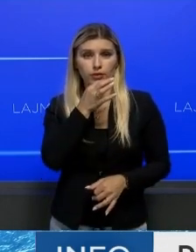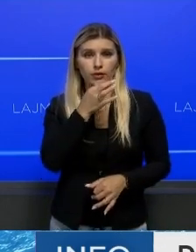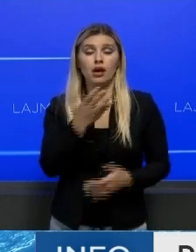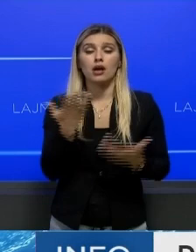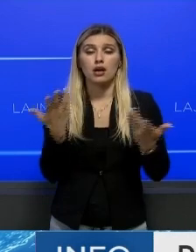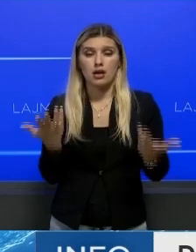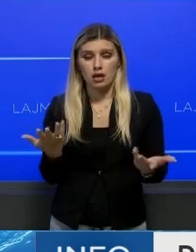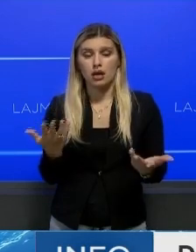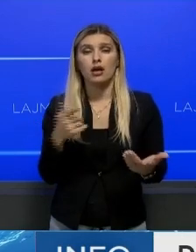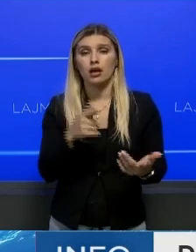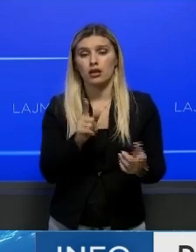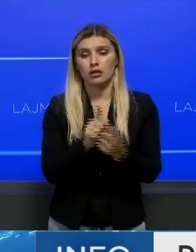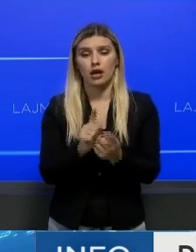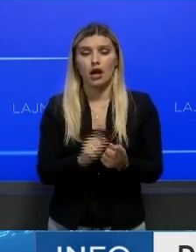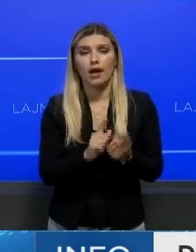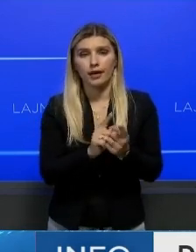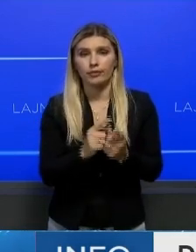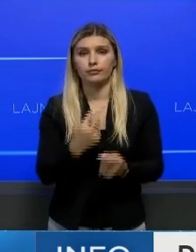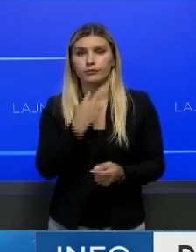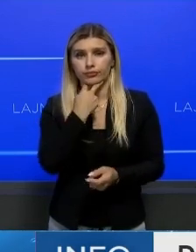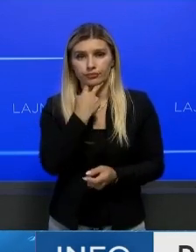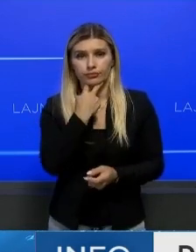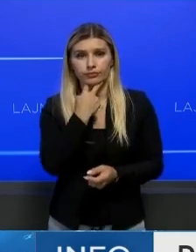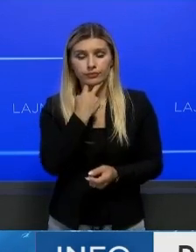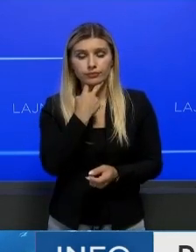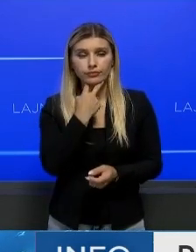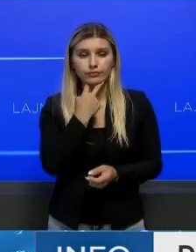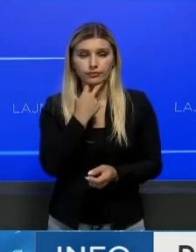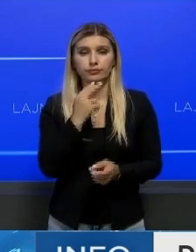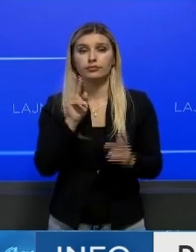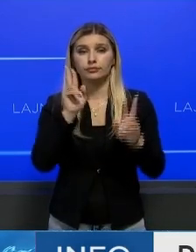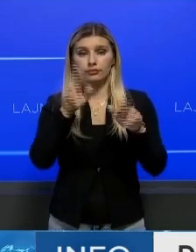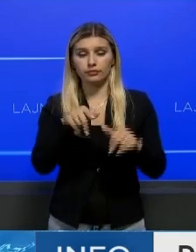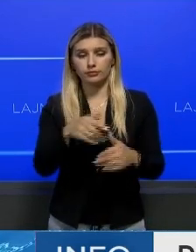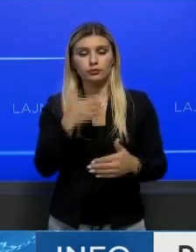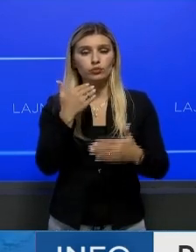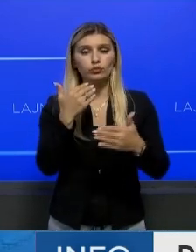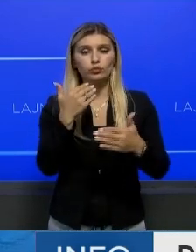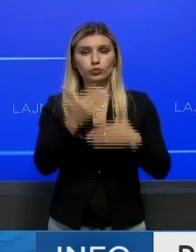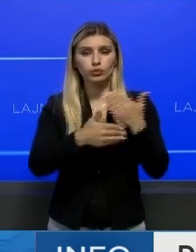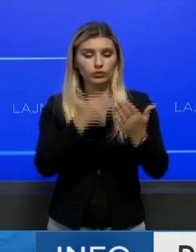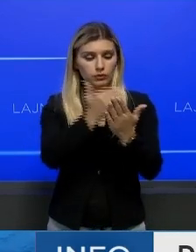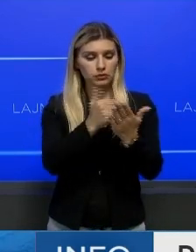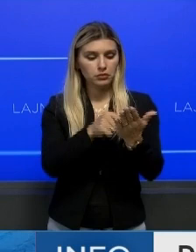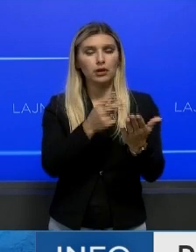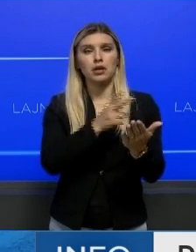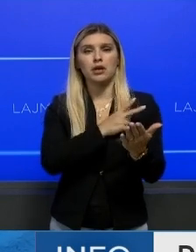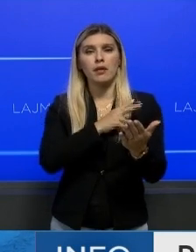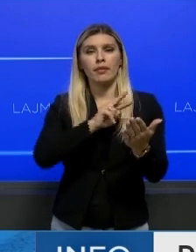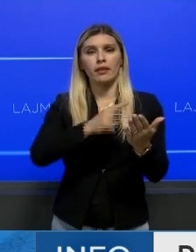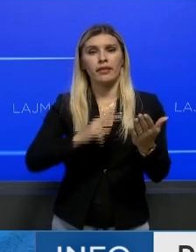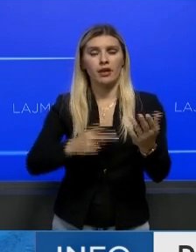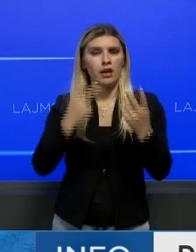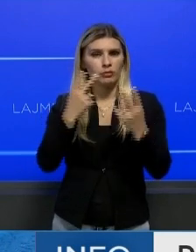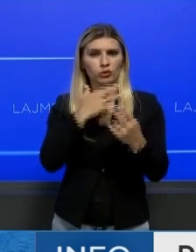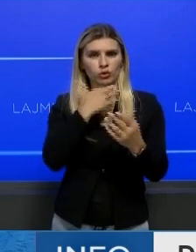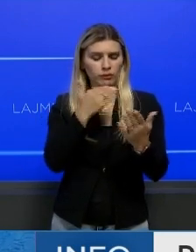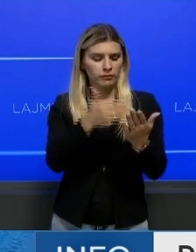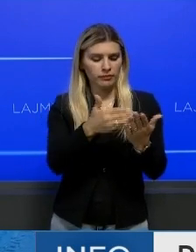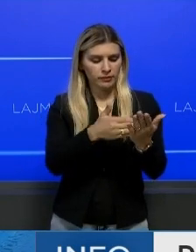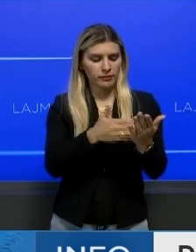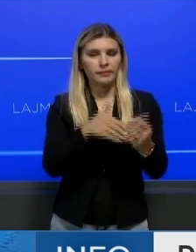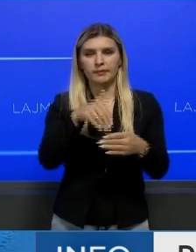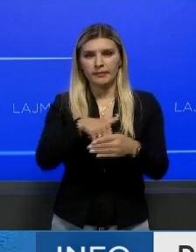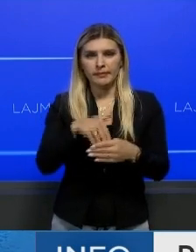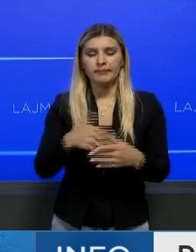e këti takimi, me gjitha të, me qenëse në kodrë të rendit të ditë sot, kemi që është jeshëmë të rëndësishme për ti